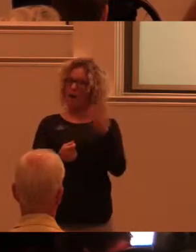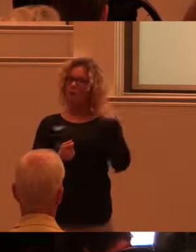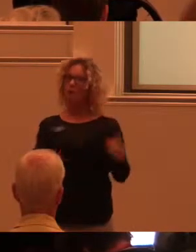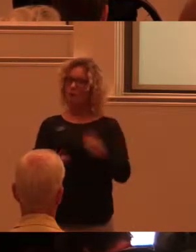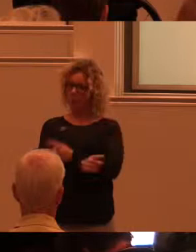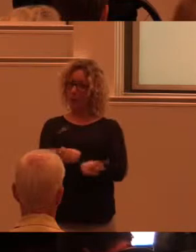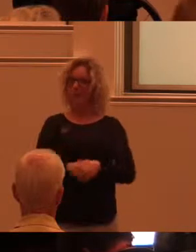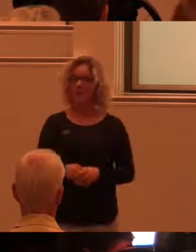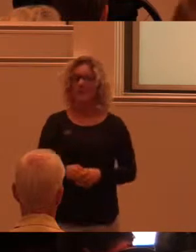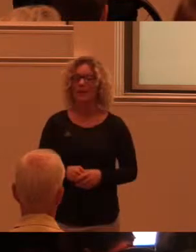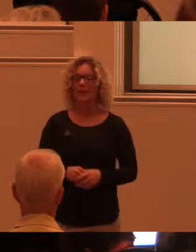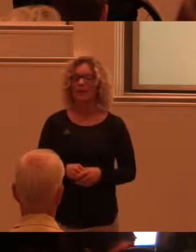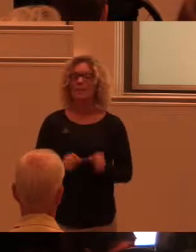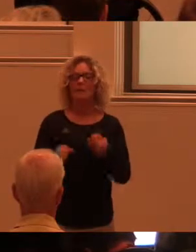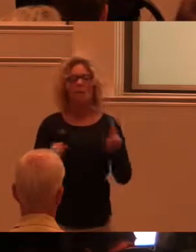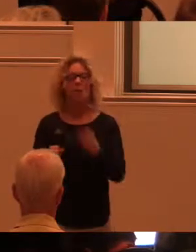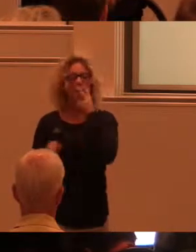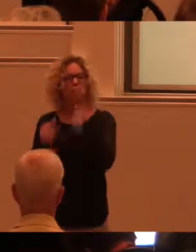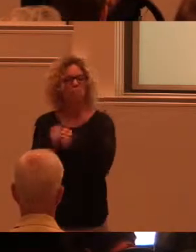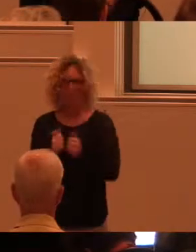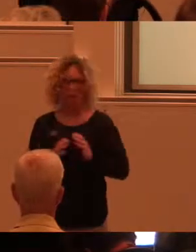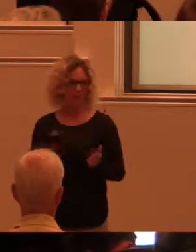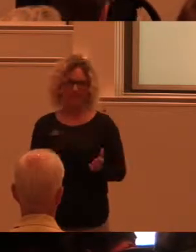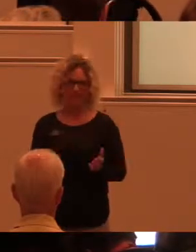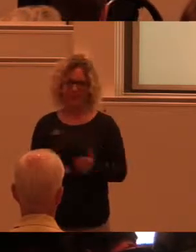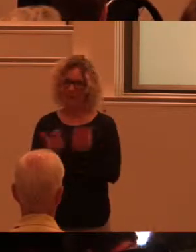Men vi lever i en tid där vi har båda de här två synsätten samtidigt.